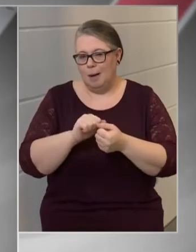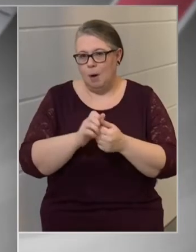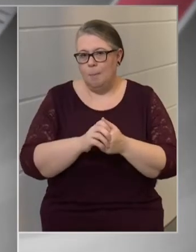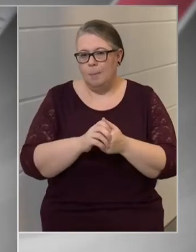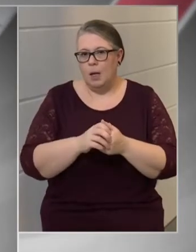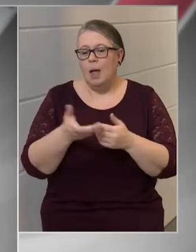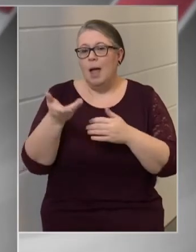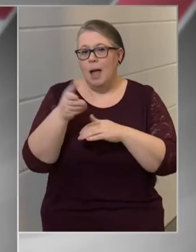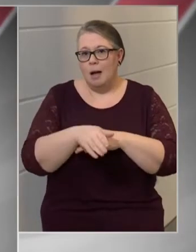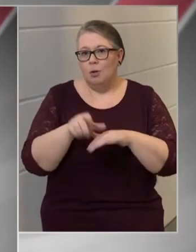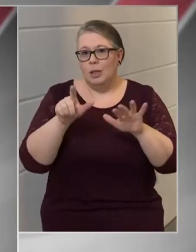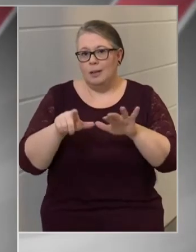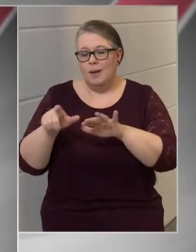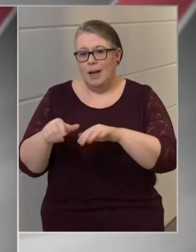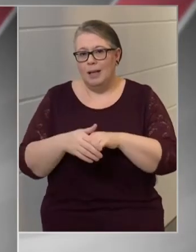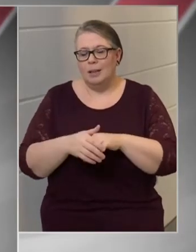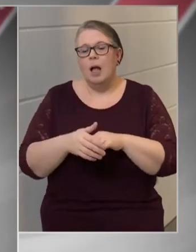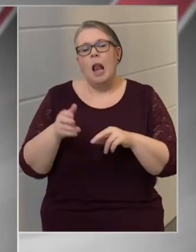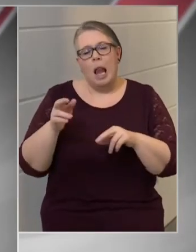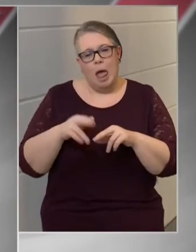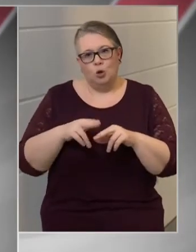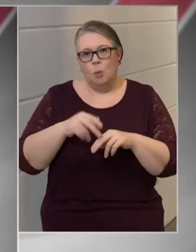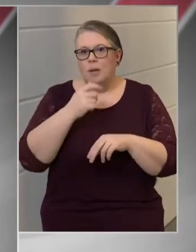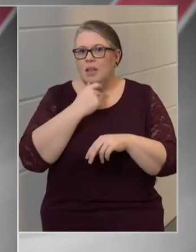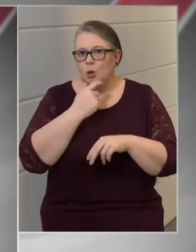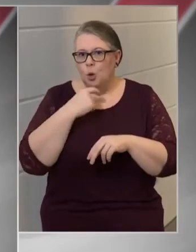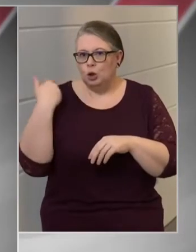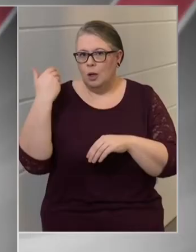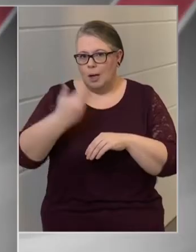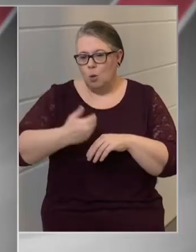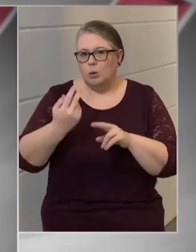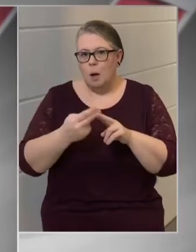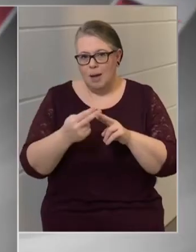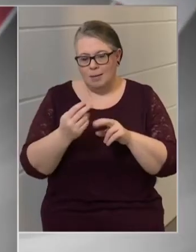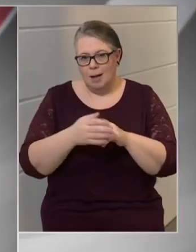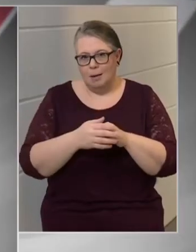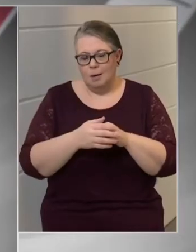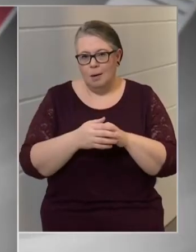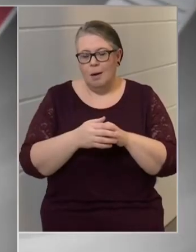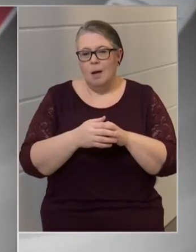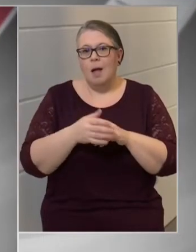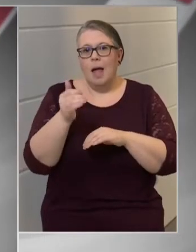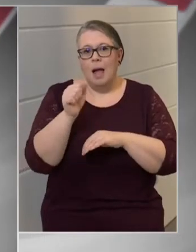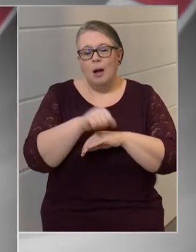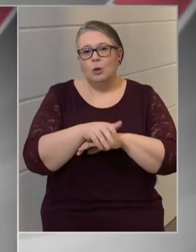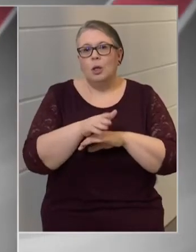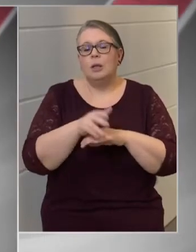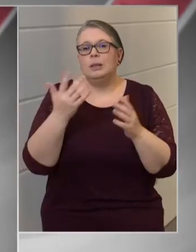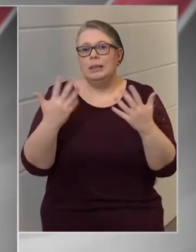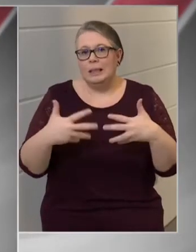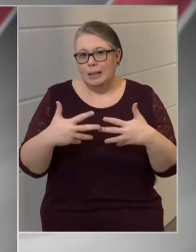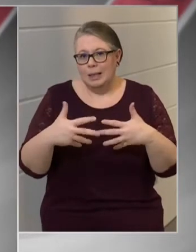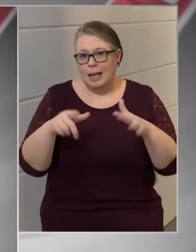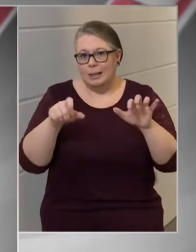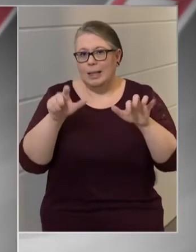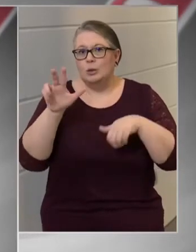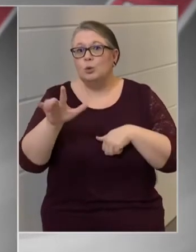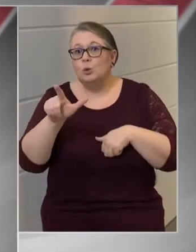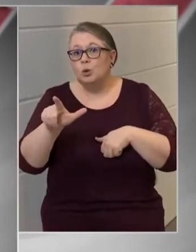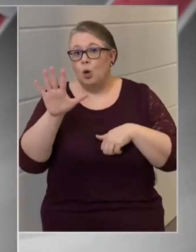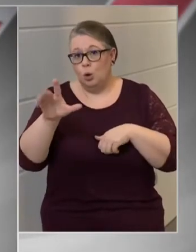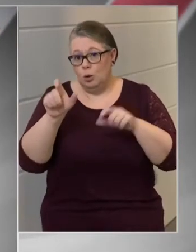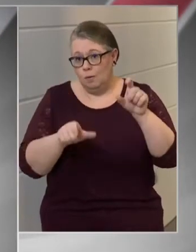Elhúnyt 77, többségében idős, krónikus beteg, az elhúnytak száma ezzel 10 725 főre